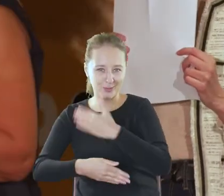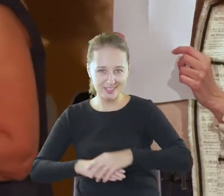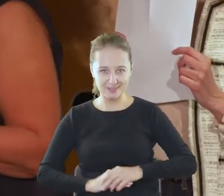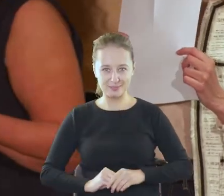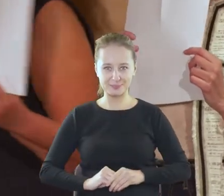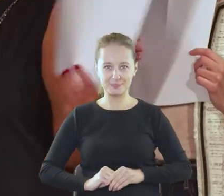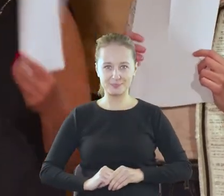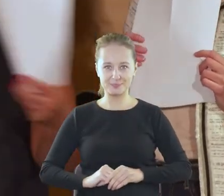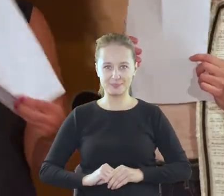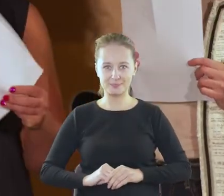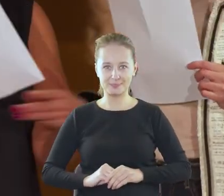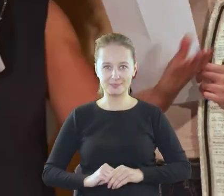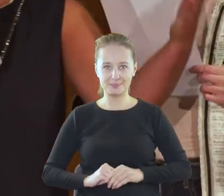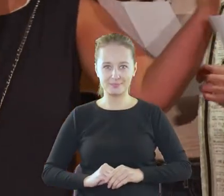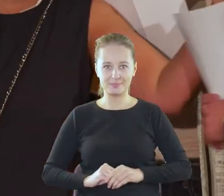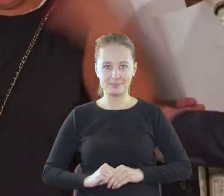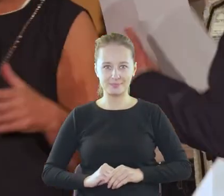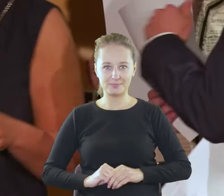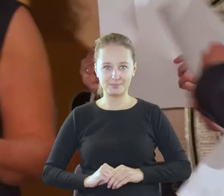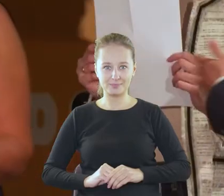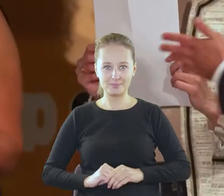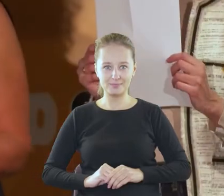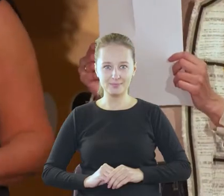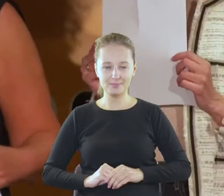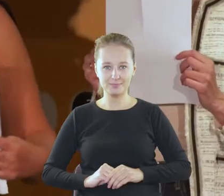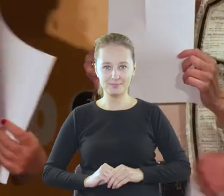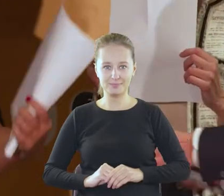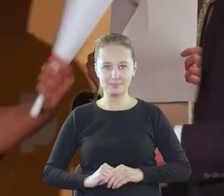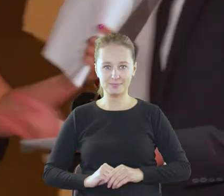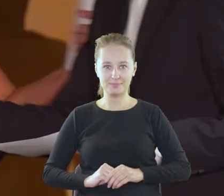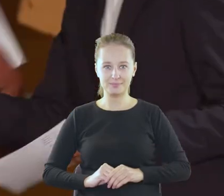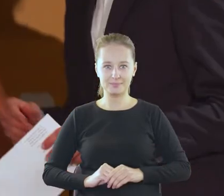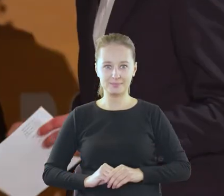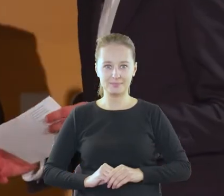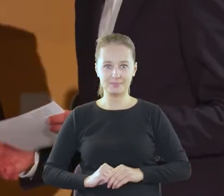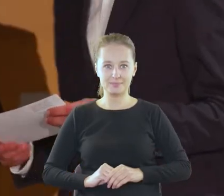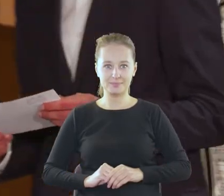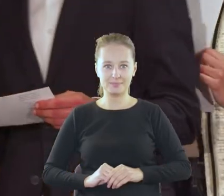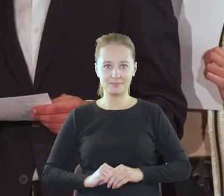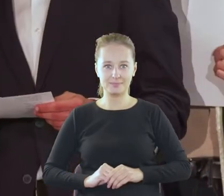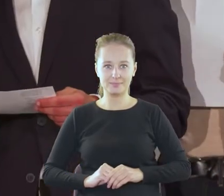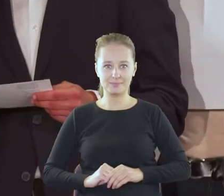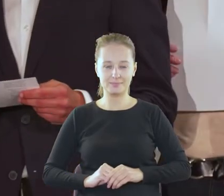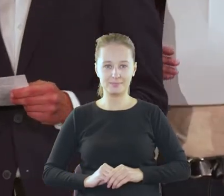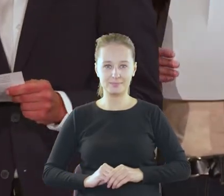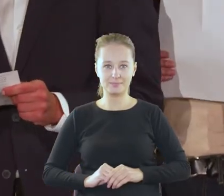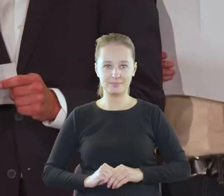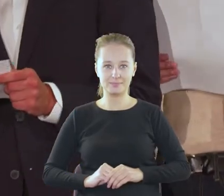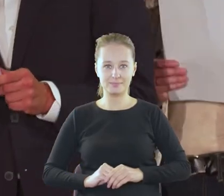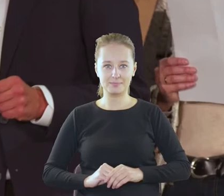Jędrku, chodźmy. Chodźmy. To jest hasło biblioteka. Razem.